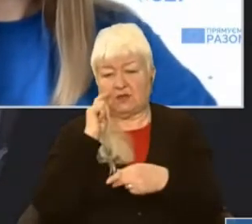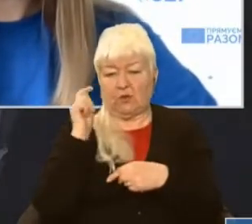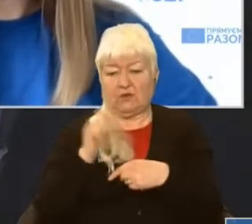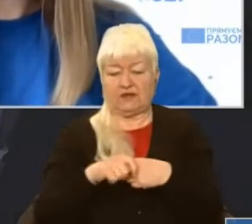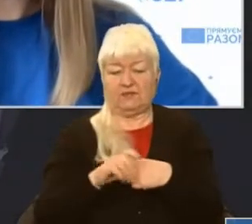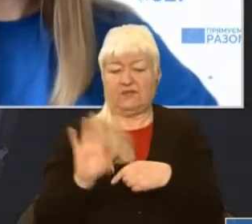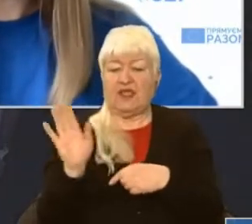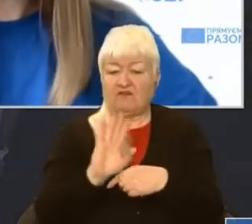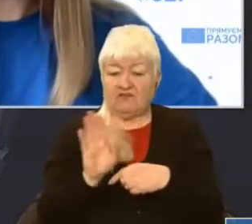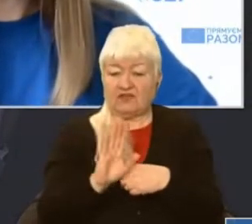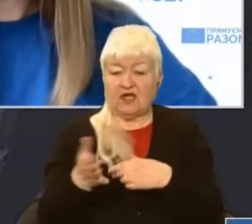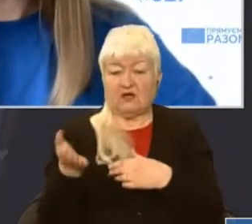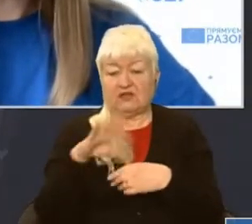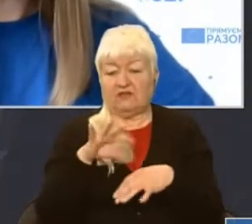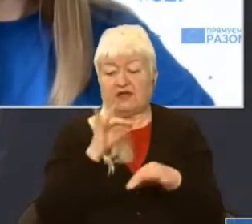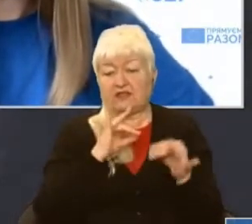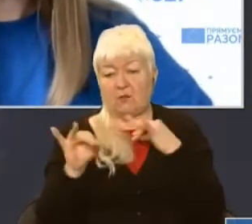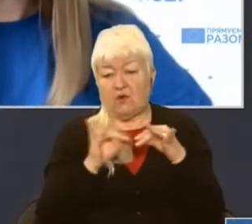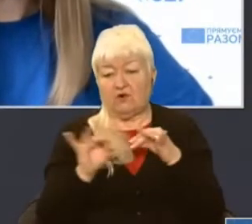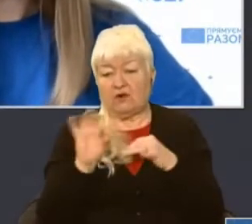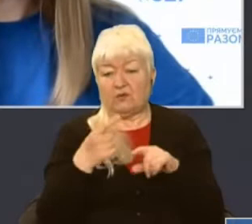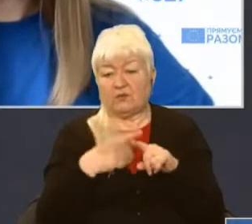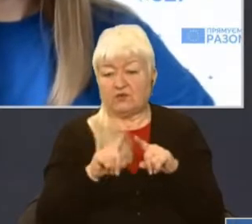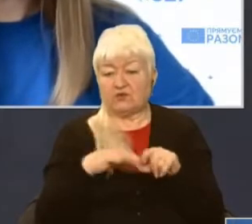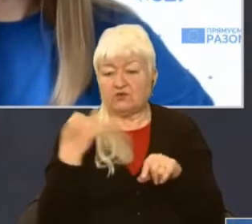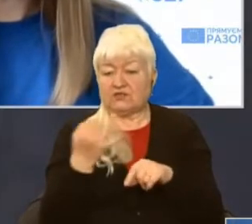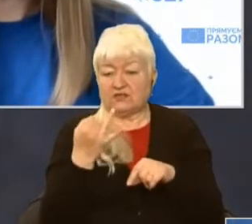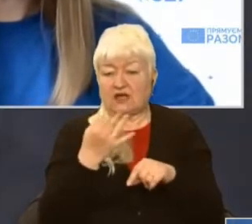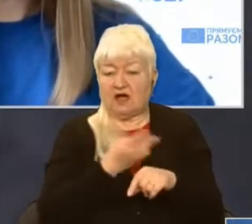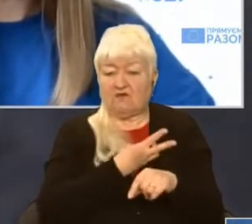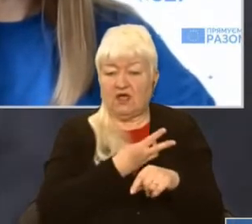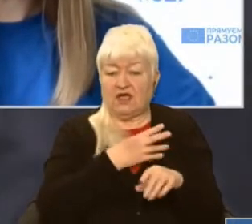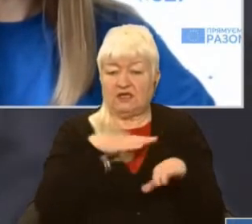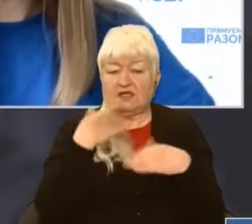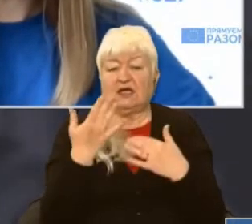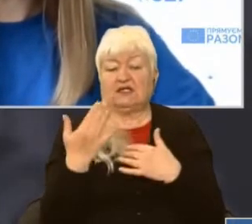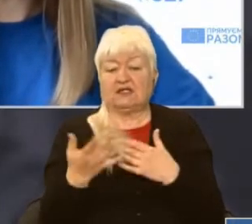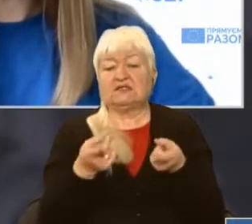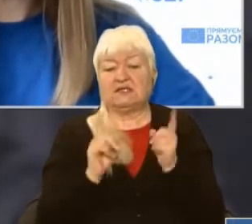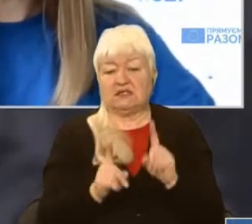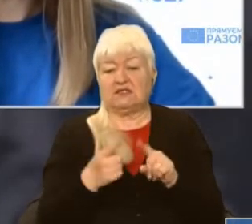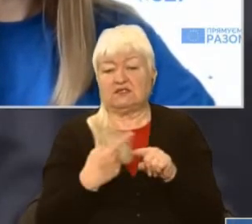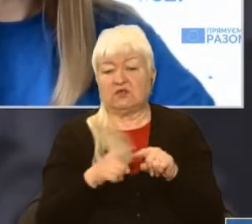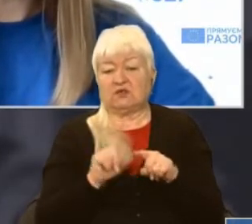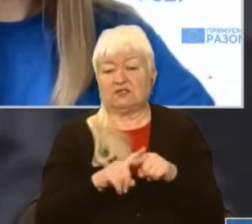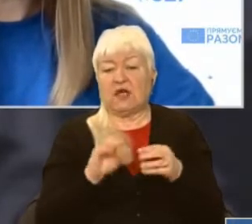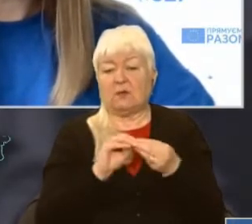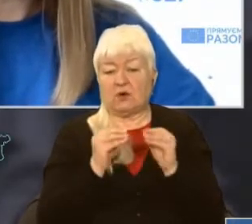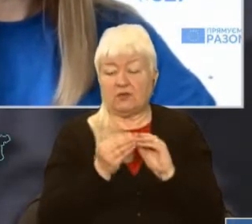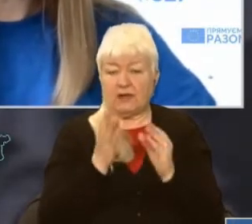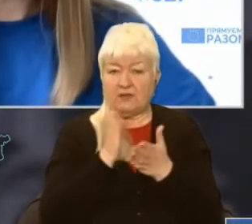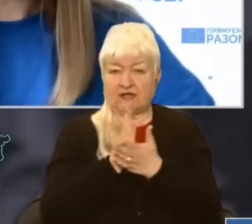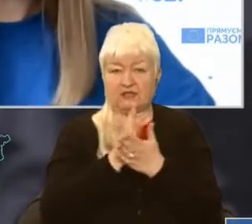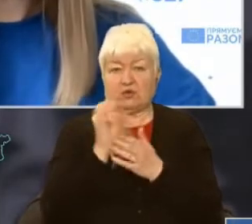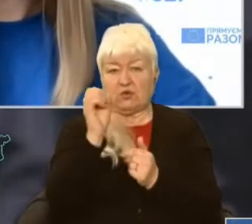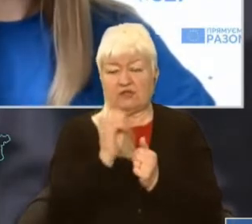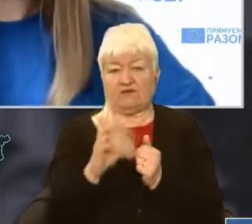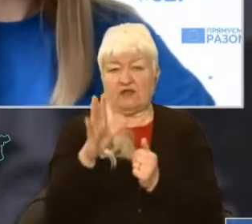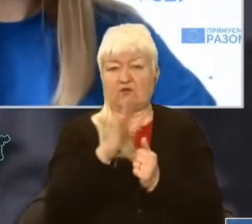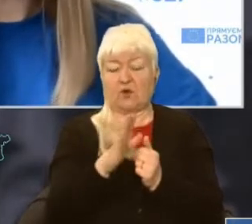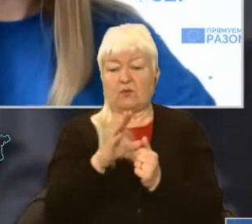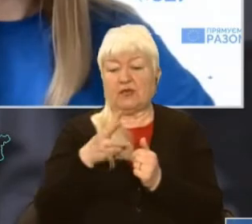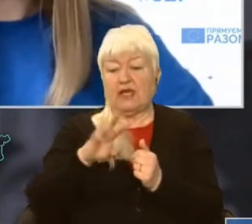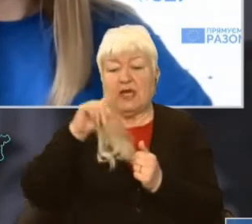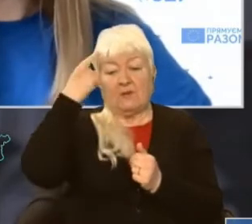Отже, Ірина, вітаю. Давайте поговоримо про цю цікаву ініціативу, наскільки дійсно зараз ця проблема існує в Європі. Ми знаємо,